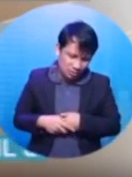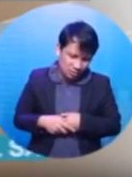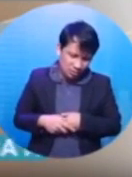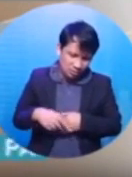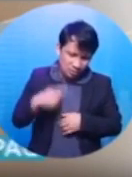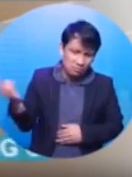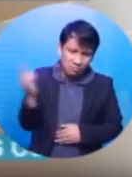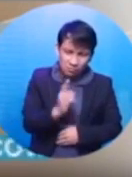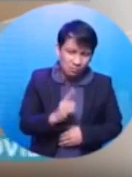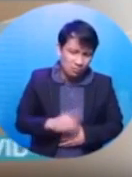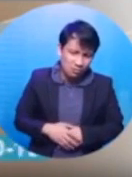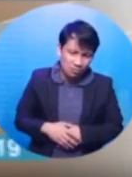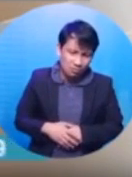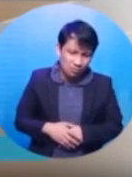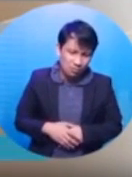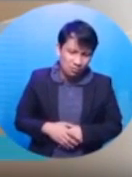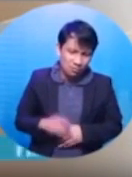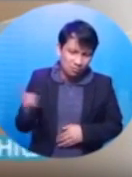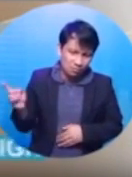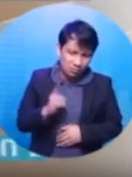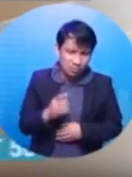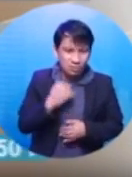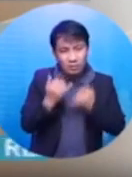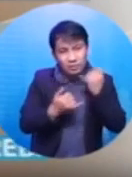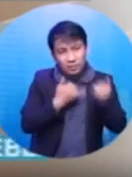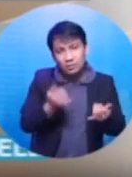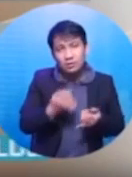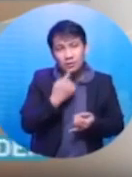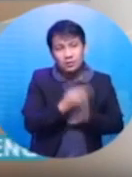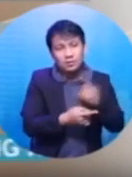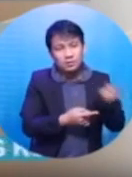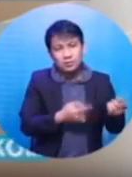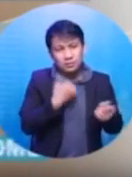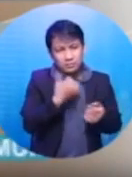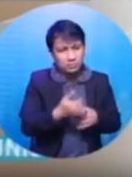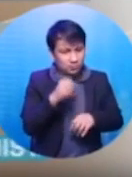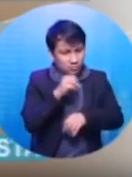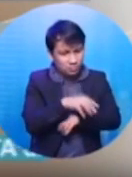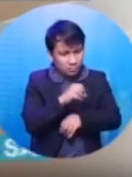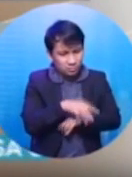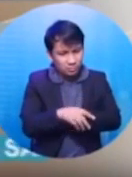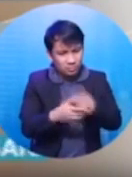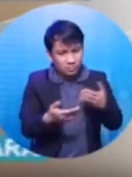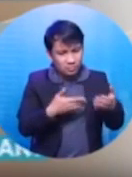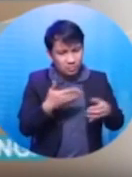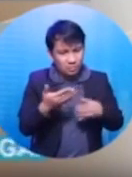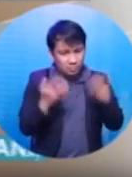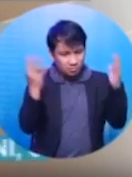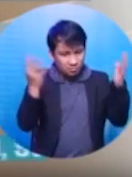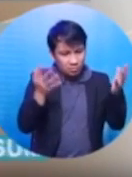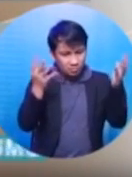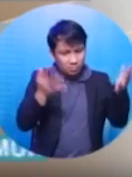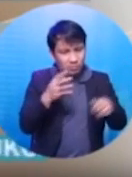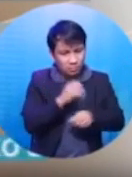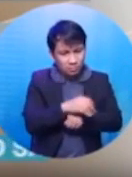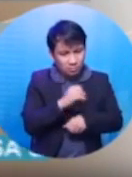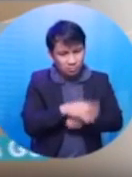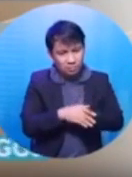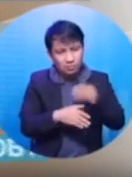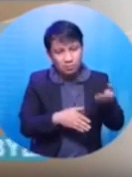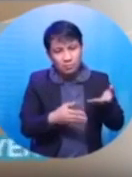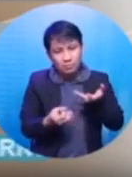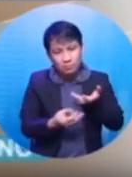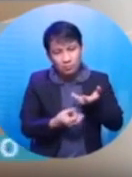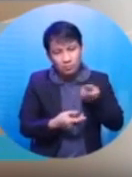ako ng umaga. Pinagano sigawan mo niya po ako na nagchismisan daw kayo. Nagiusap lang kami ng ati baby habang